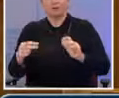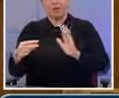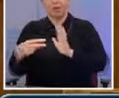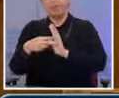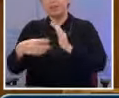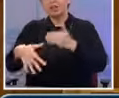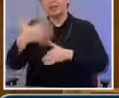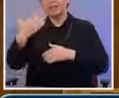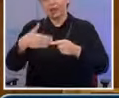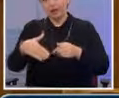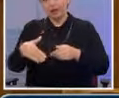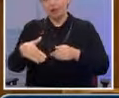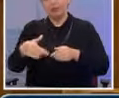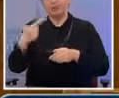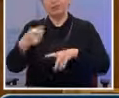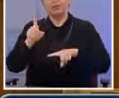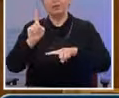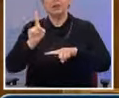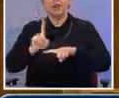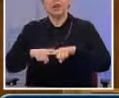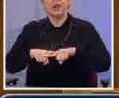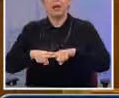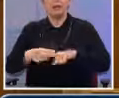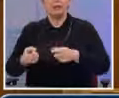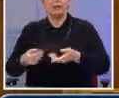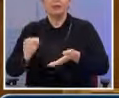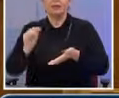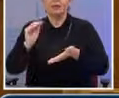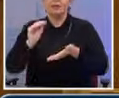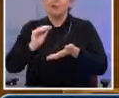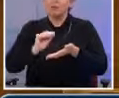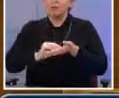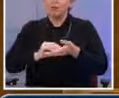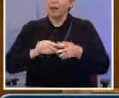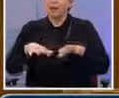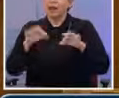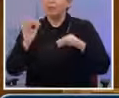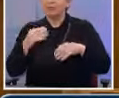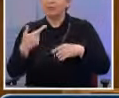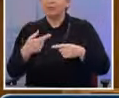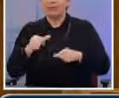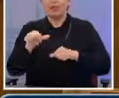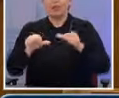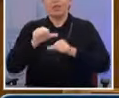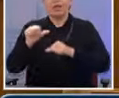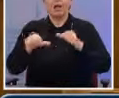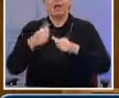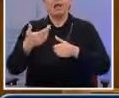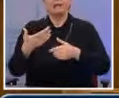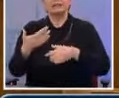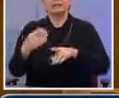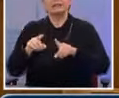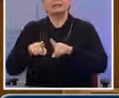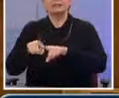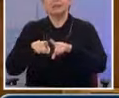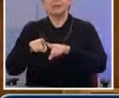η Ελλάδα θα μπει σε μια νέα σχέση με τους ευρωπαίους εταίρους μας και με το Διεθνές Νομισματικό